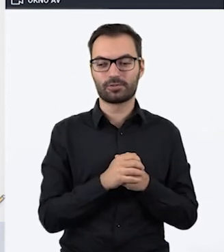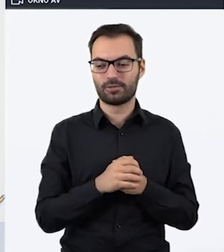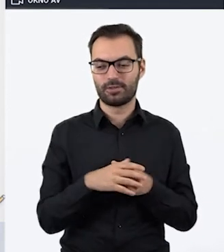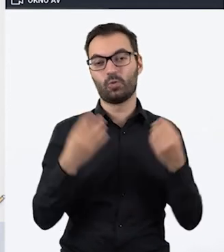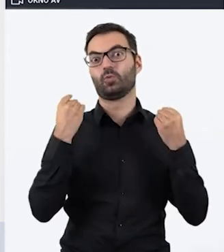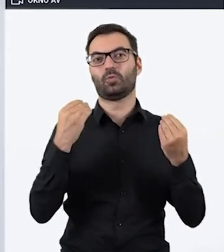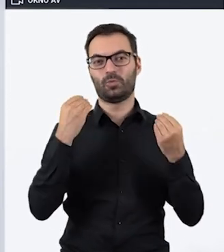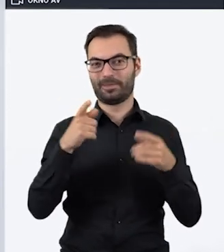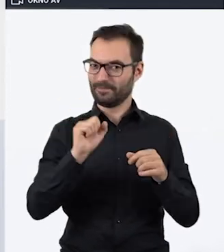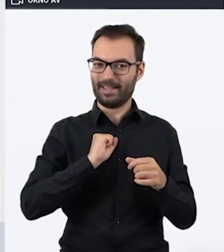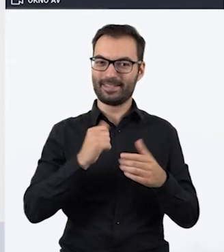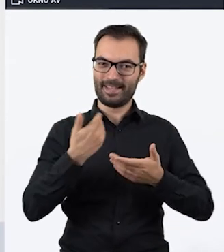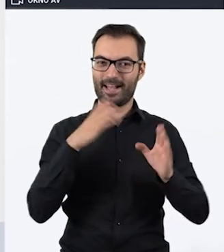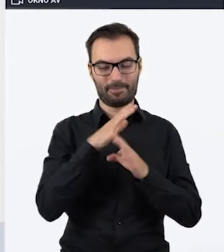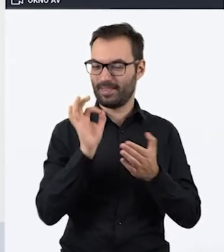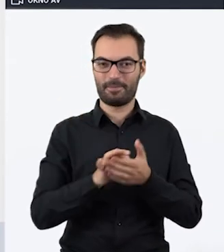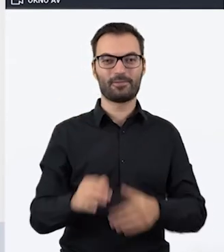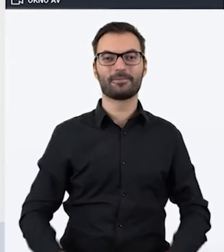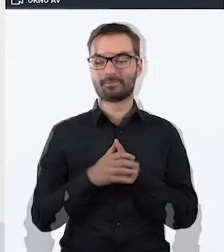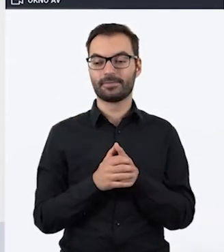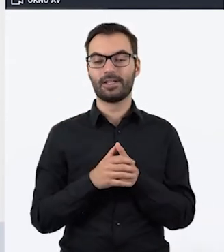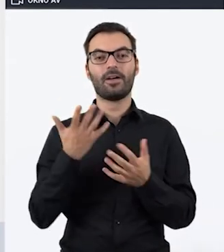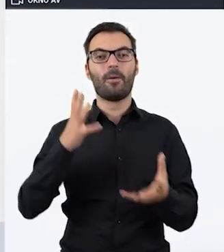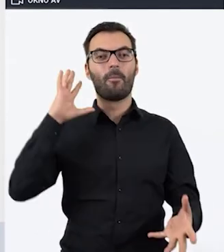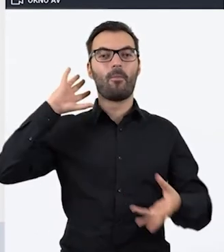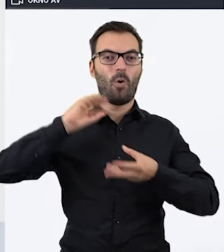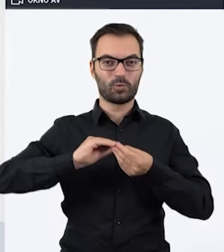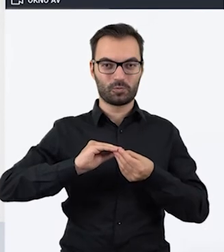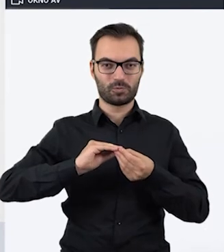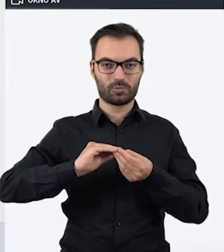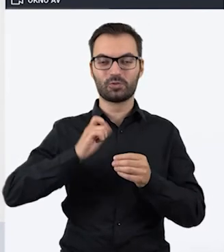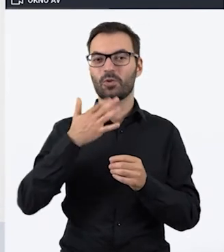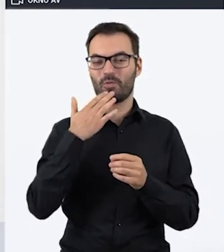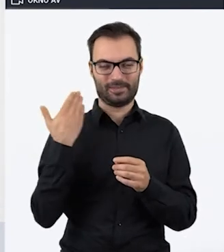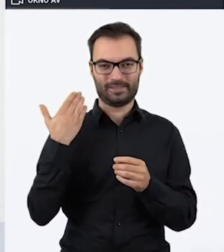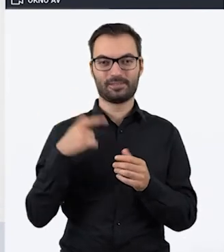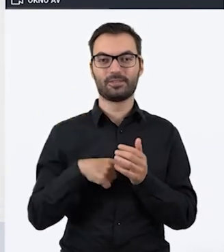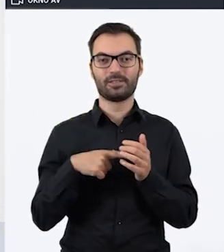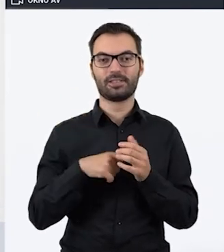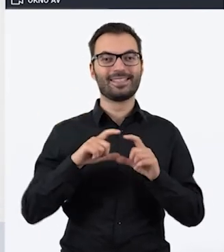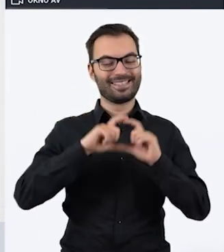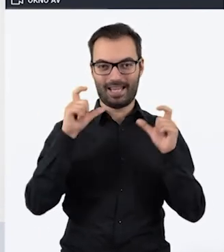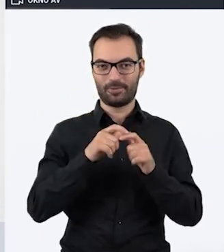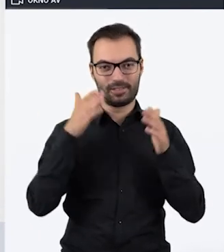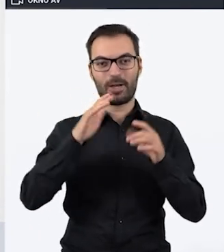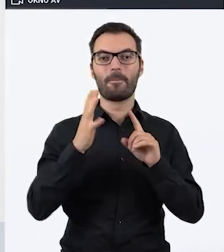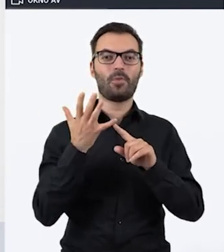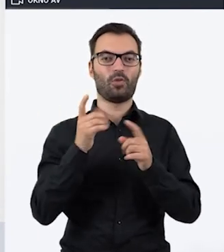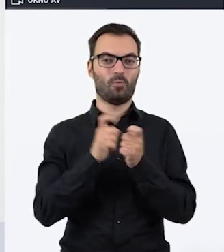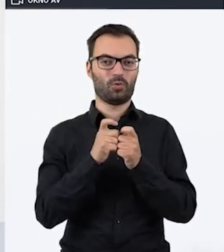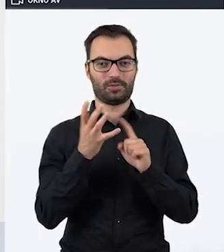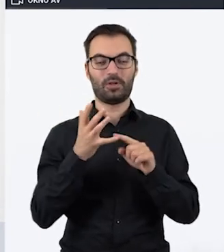narzuci charakter naszej historii. Może podsumujmy, że to, o czym mówiliśmy przed chwilką, to był cały czas ten